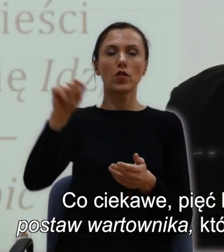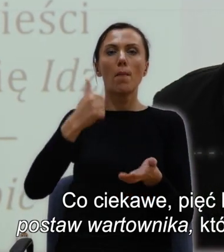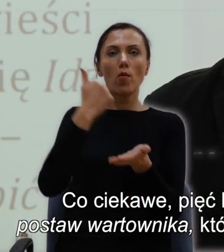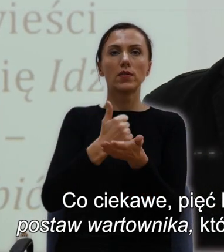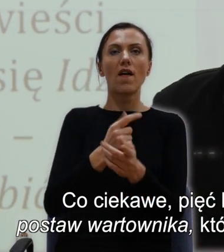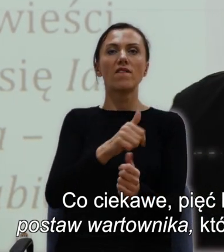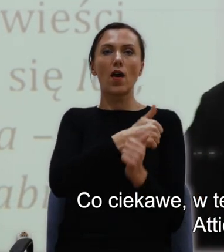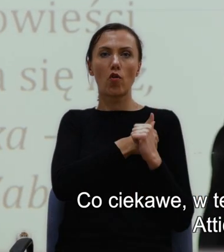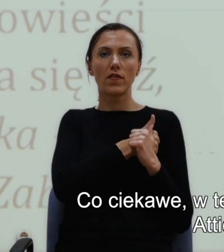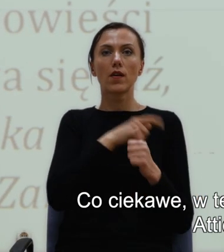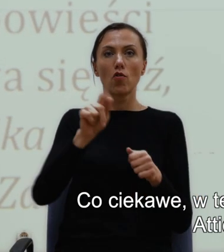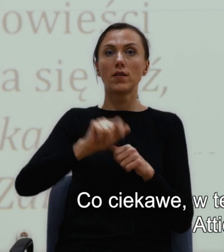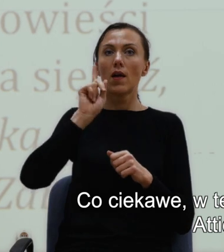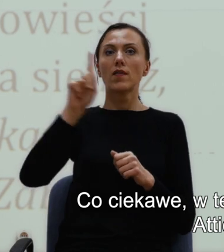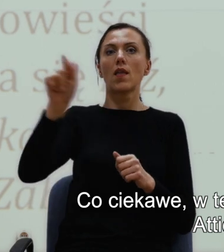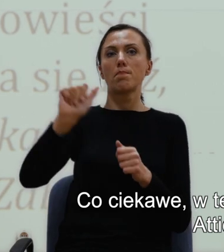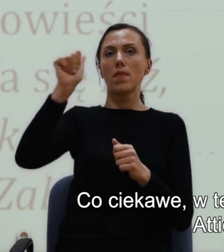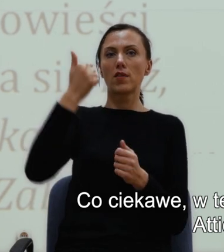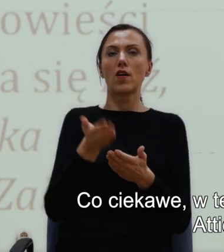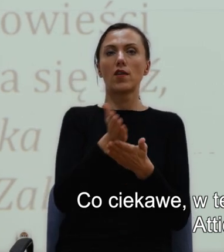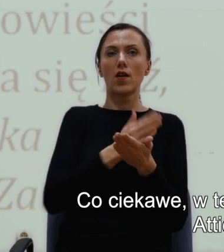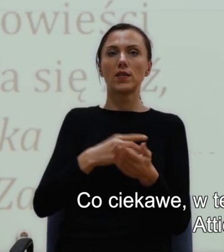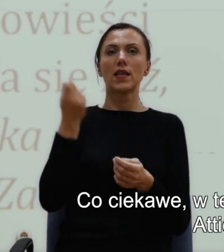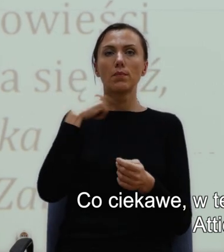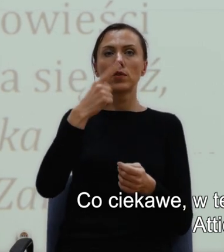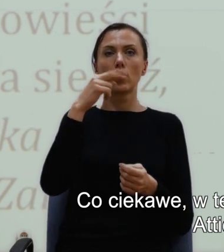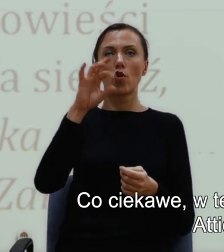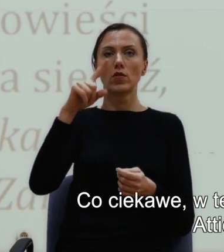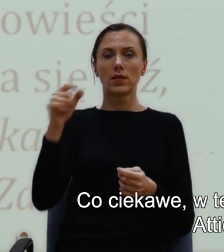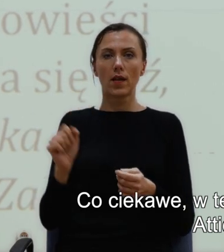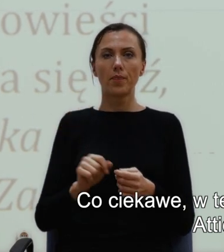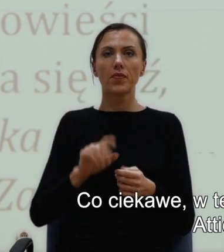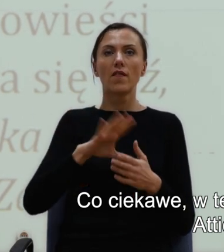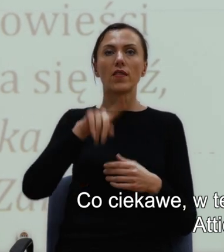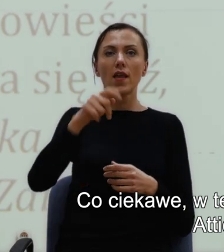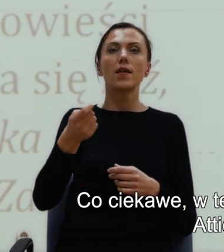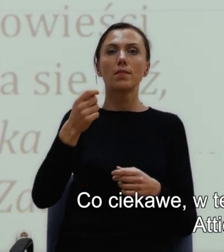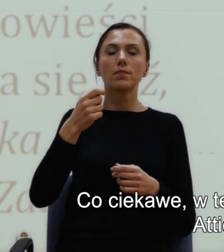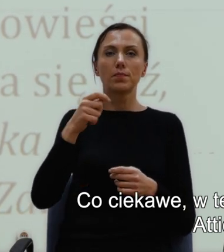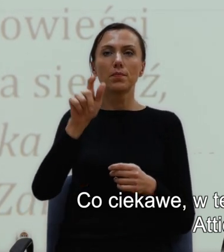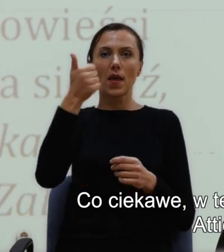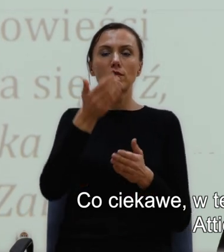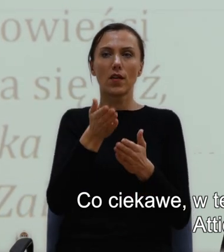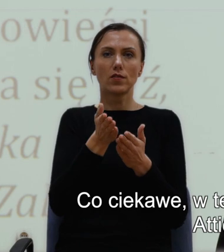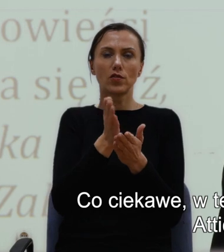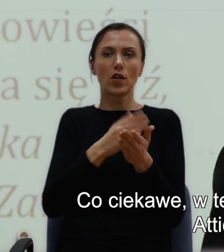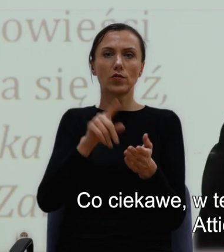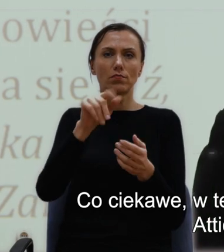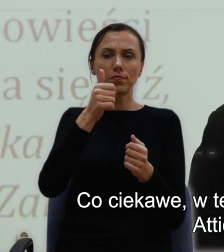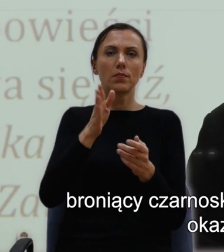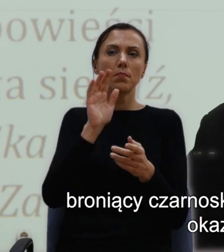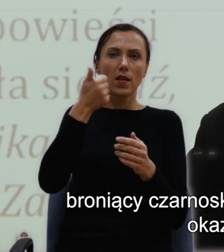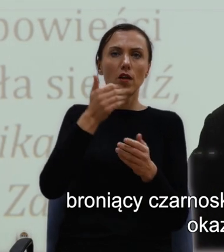Zabić Drozda. Co ciekawe w tej pierwszej wersji w Idź postaw wartownika Atticus Finch, ten ikoniczny